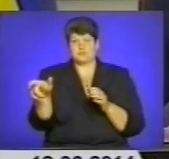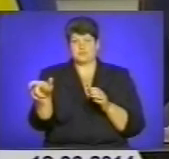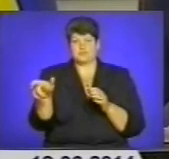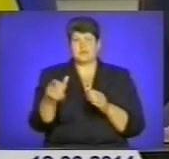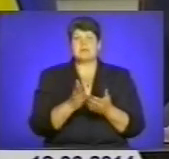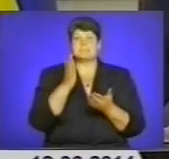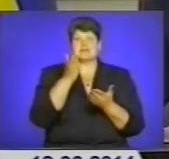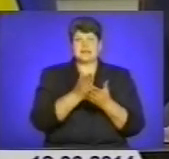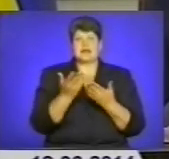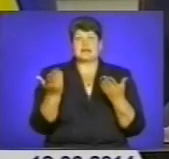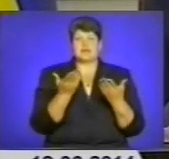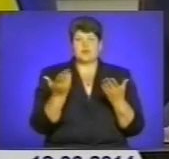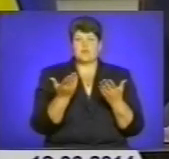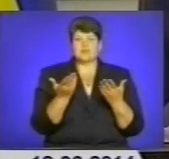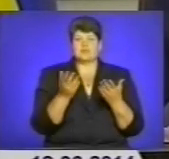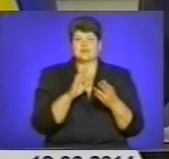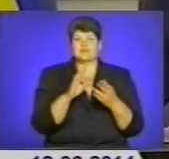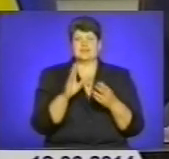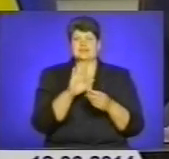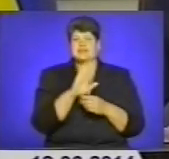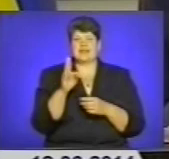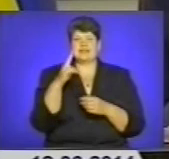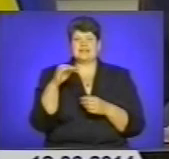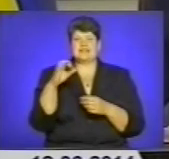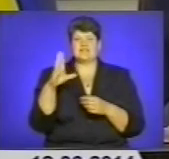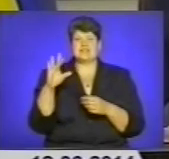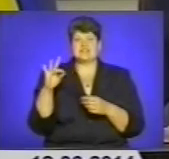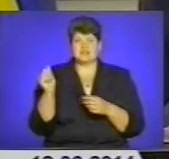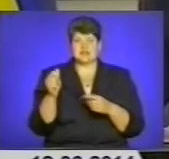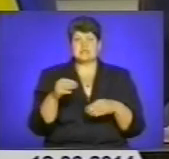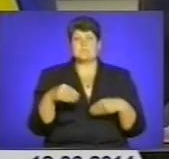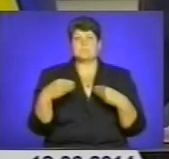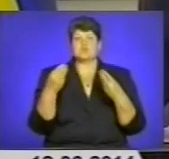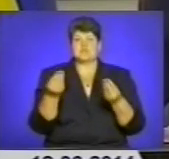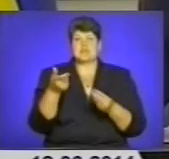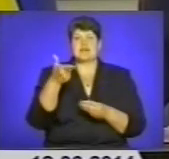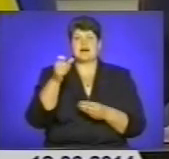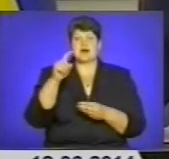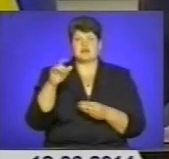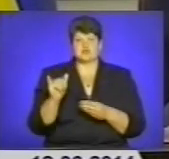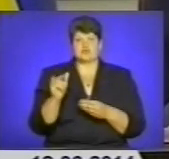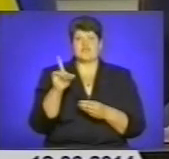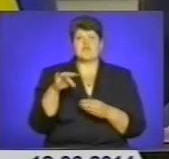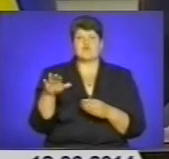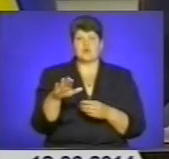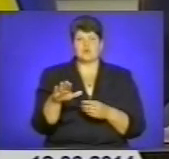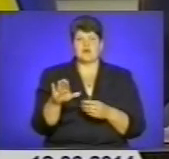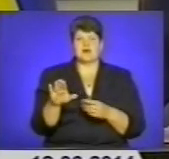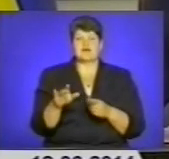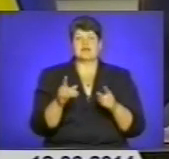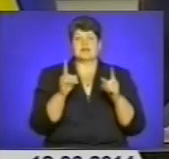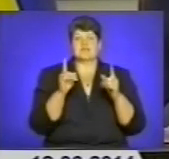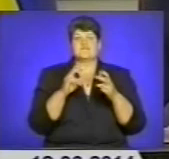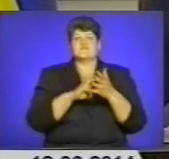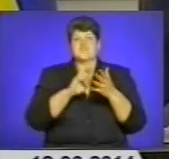мета якого не диверсифікація постачання газу в Європу, а виключення